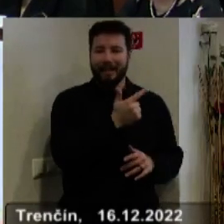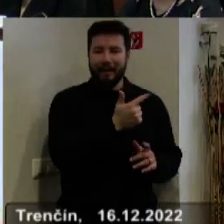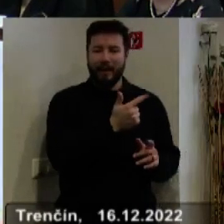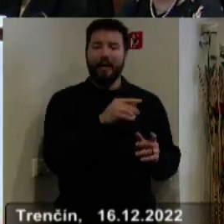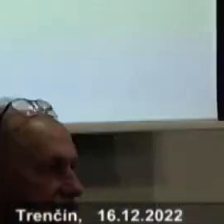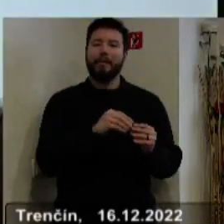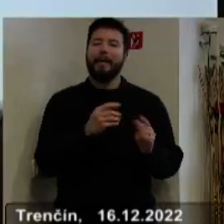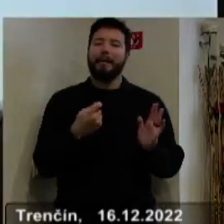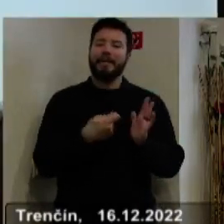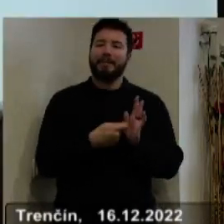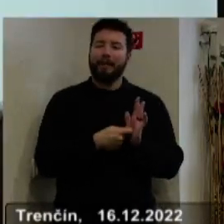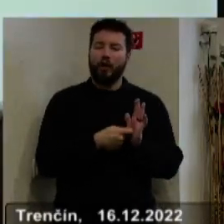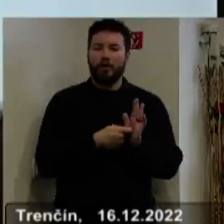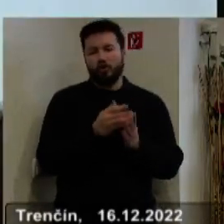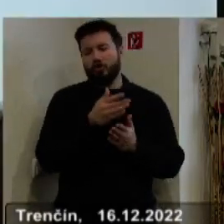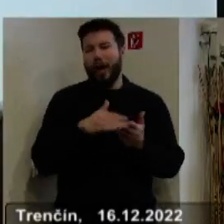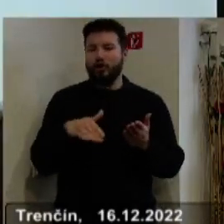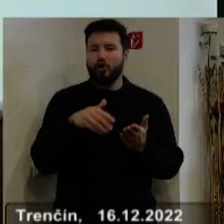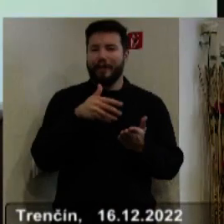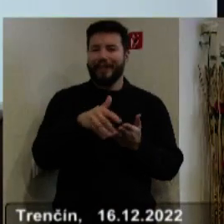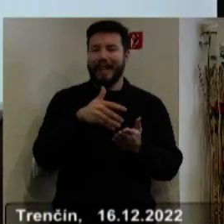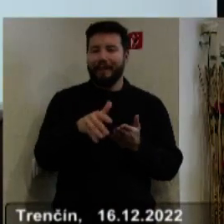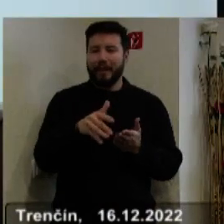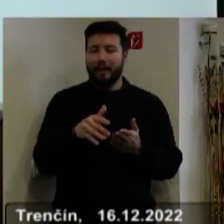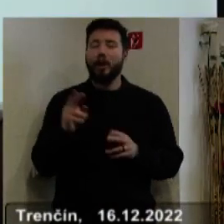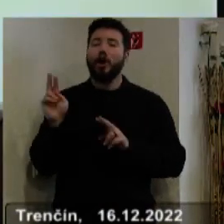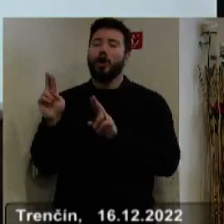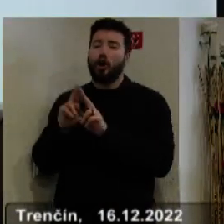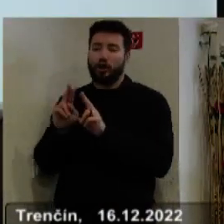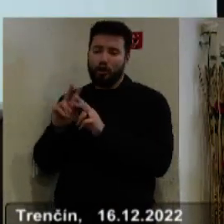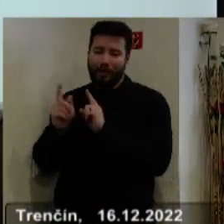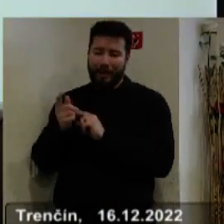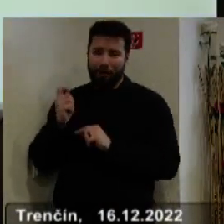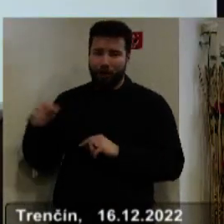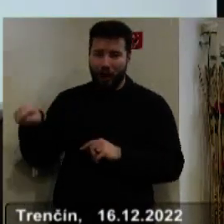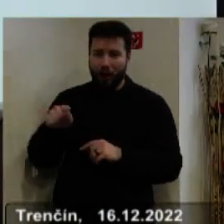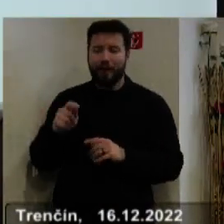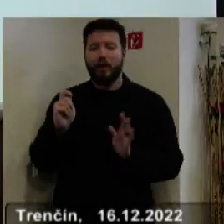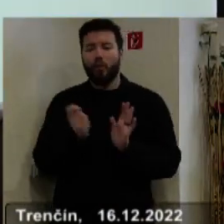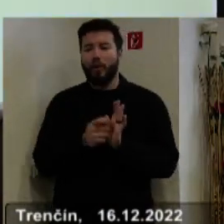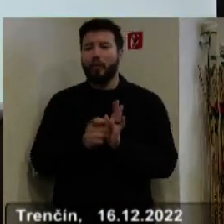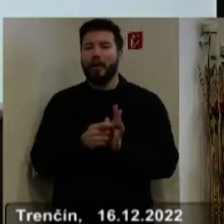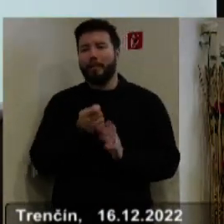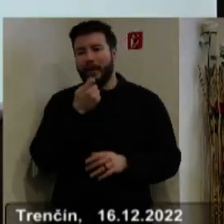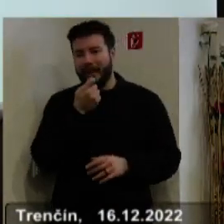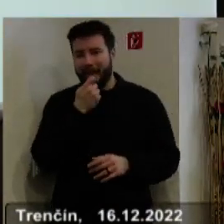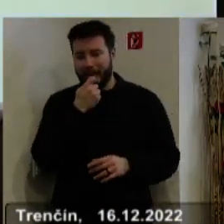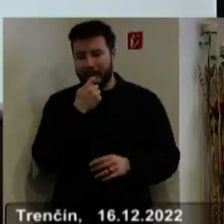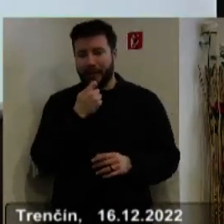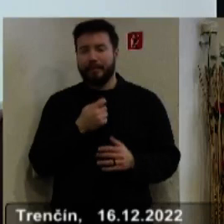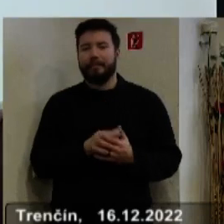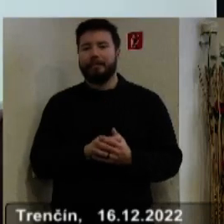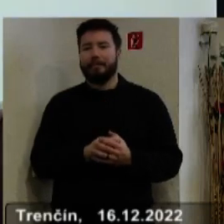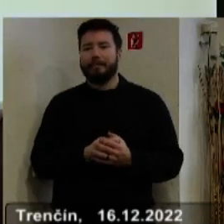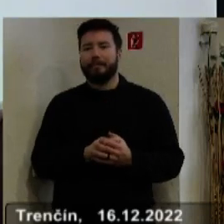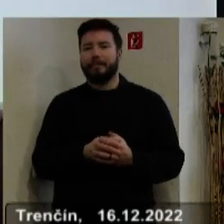príspevku na čiastočnú úhradu nákladov, ktoré uhradza zákonný zastupca žiaka vo výške nákladov na nákup potravín, príspevku zákonného